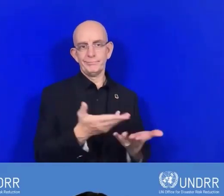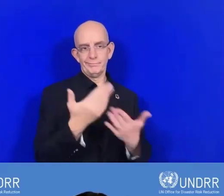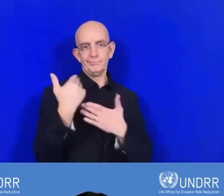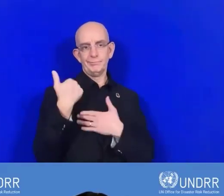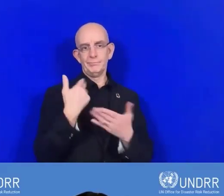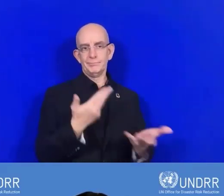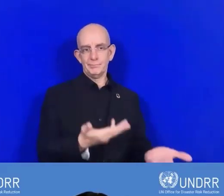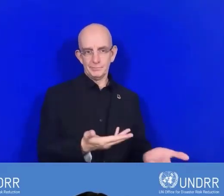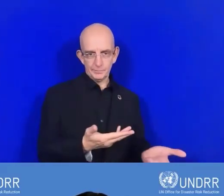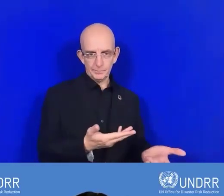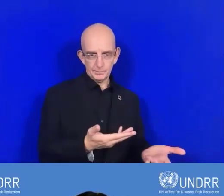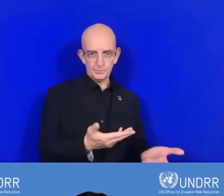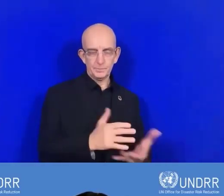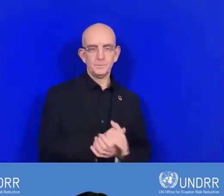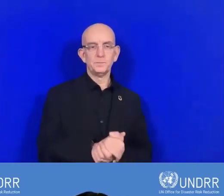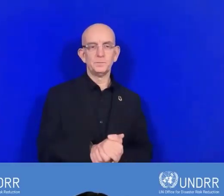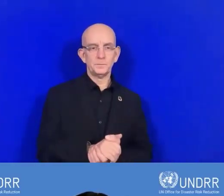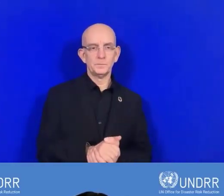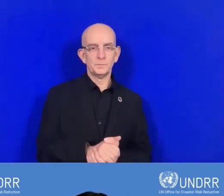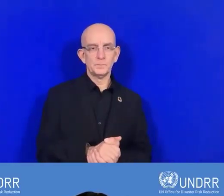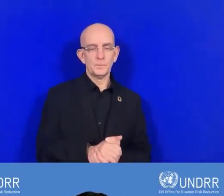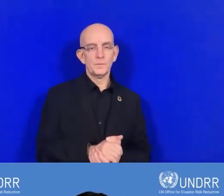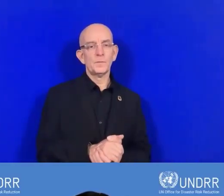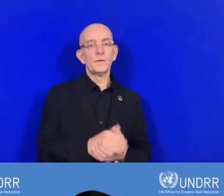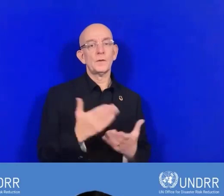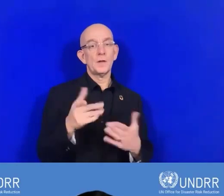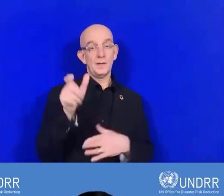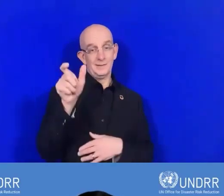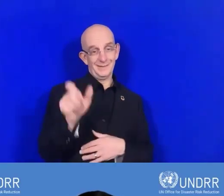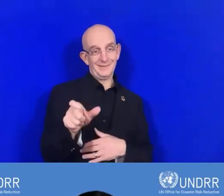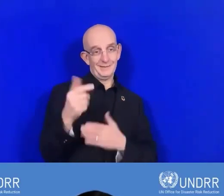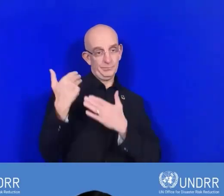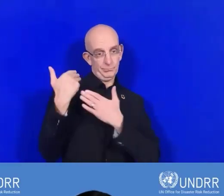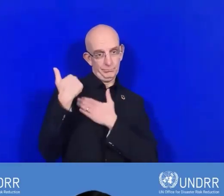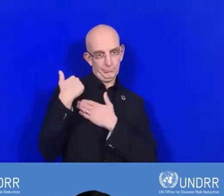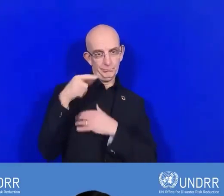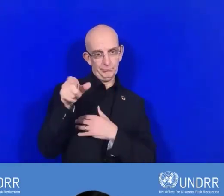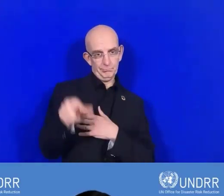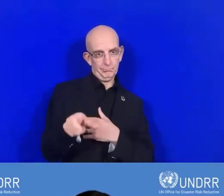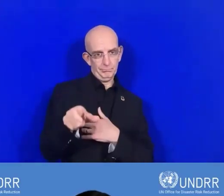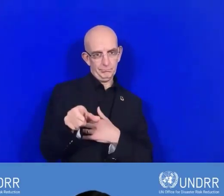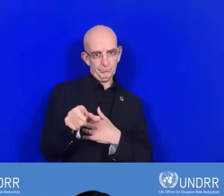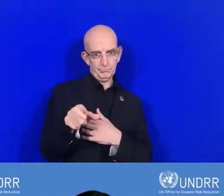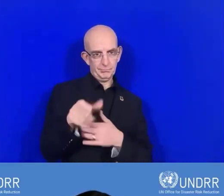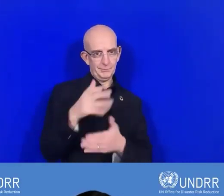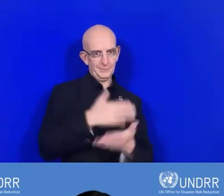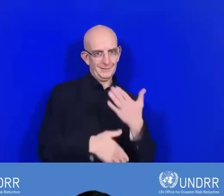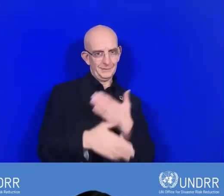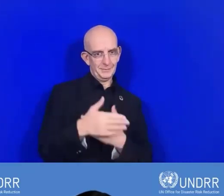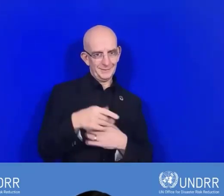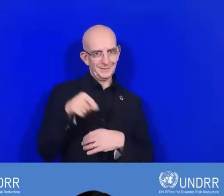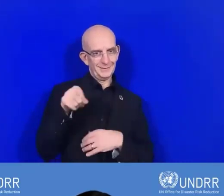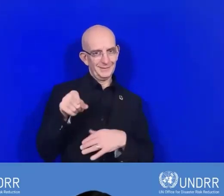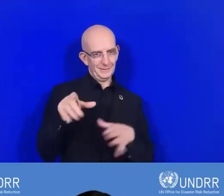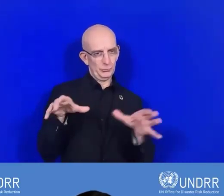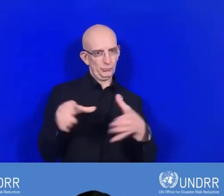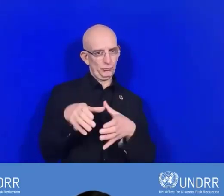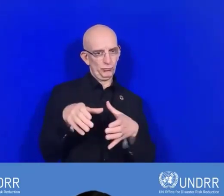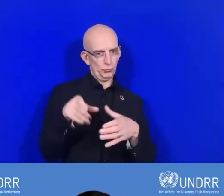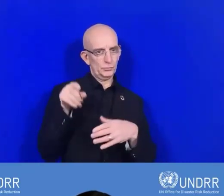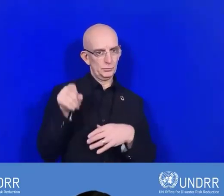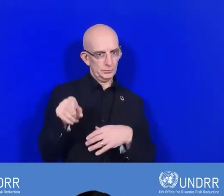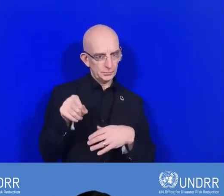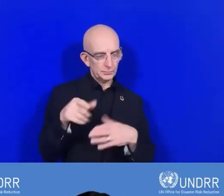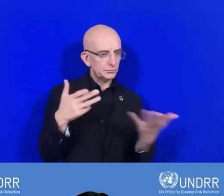focalisons sur ce bureau en charge des questions liées aux